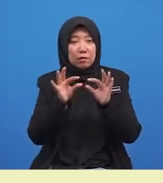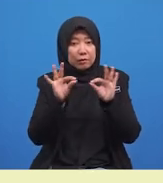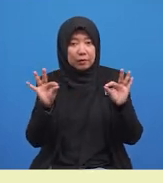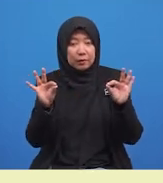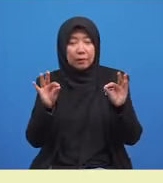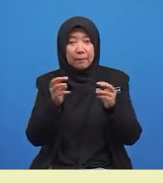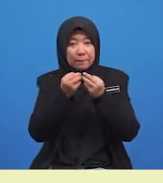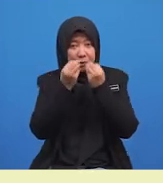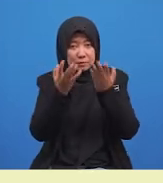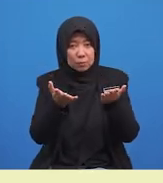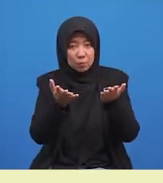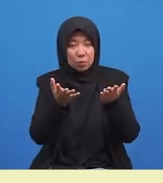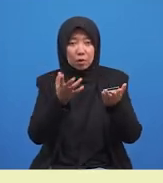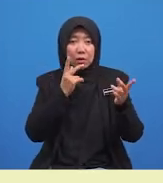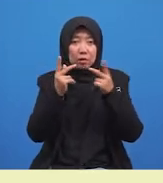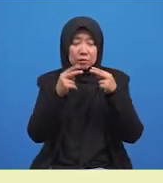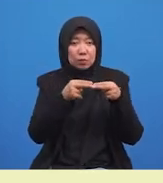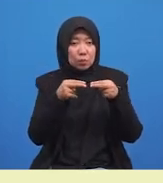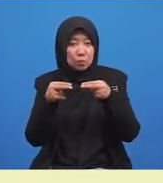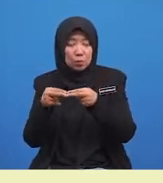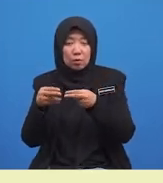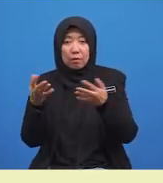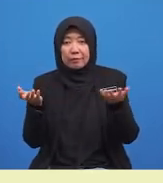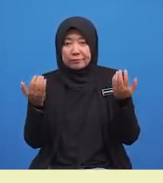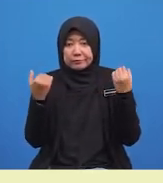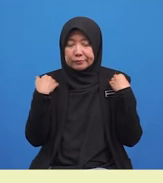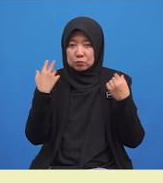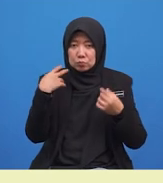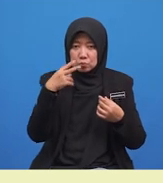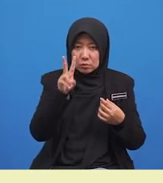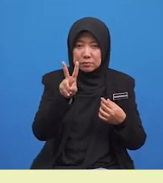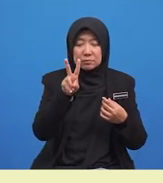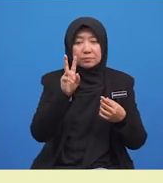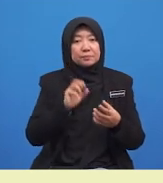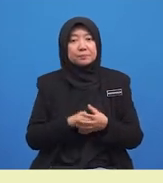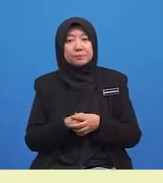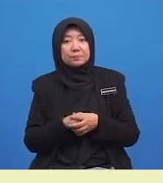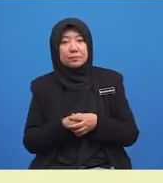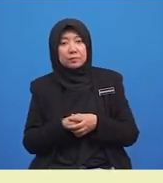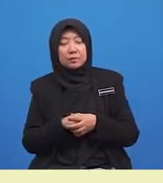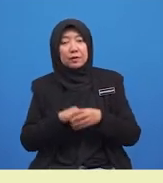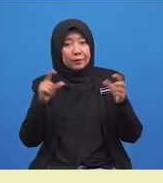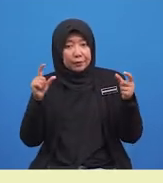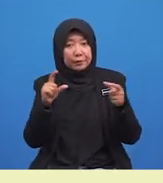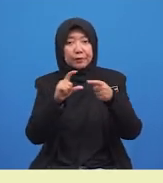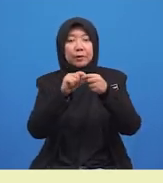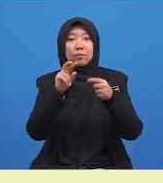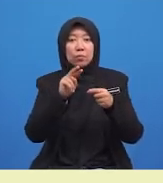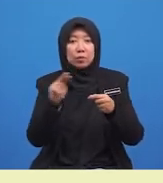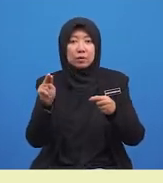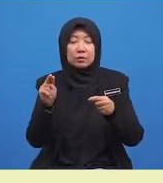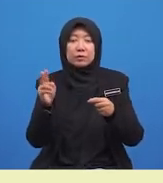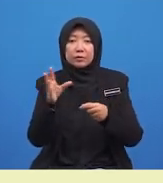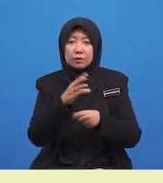Kata hubung terbahagi kepada dua iaitu kata hubung gabungan dan kata